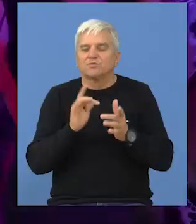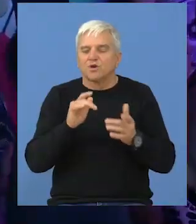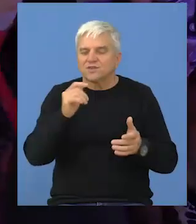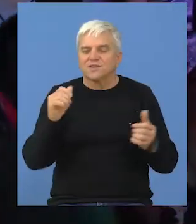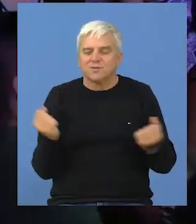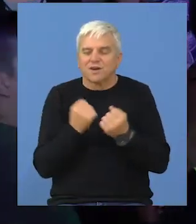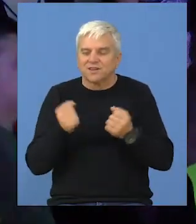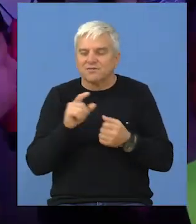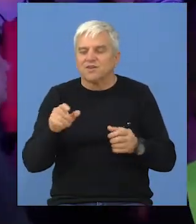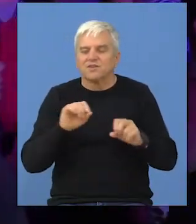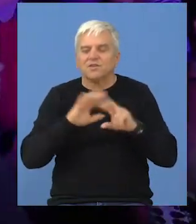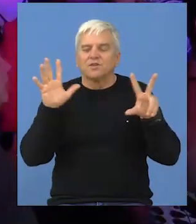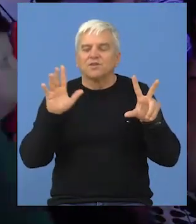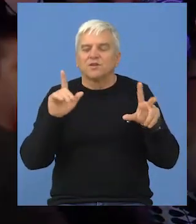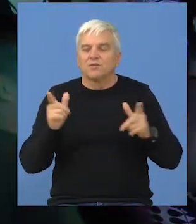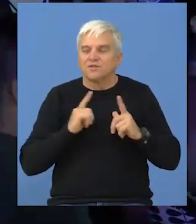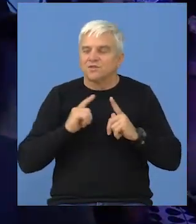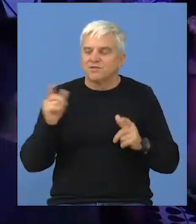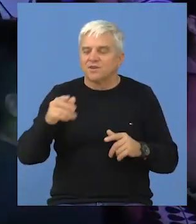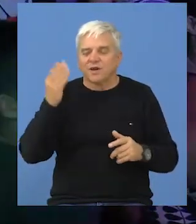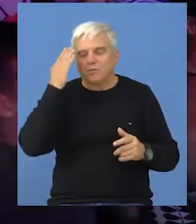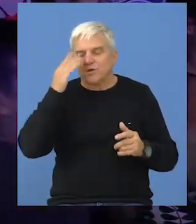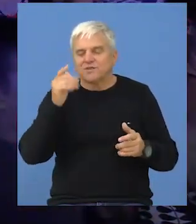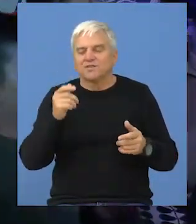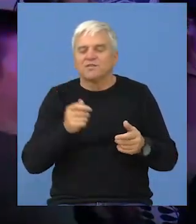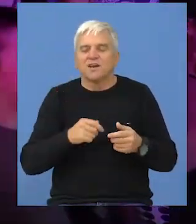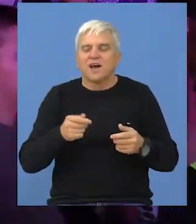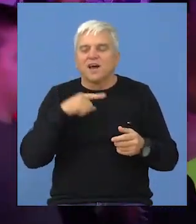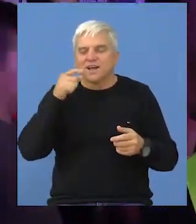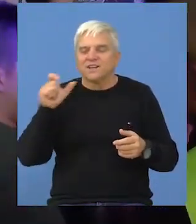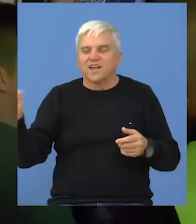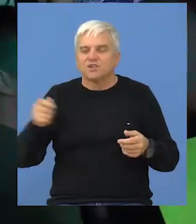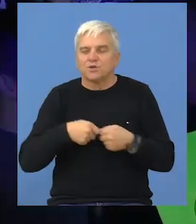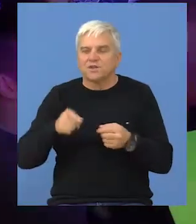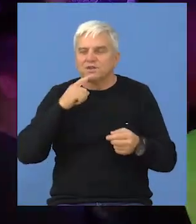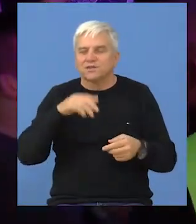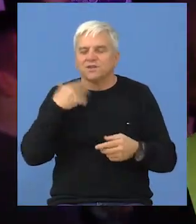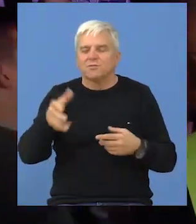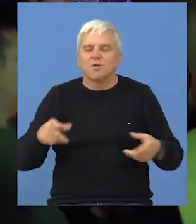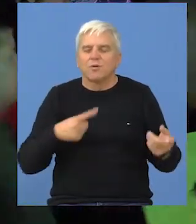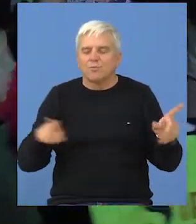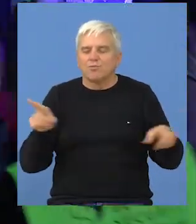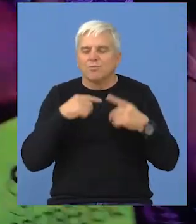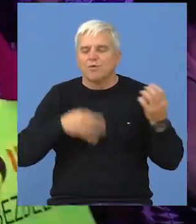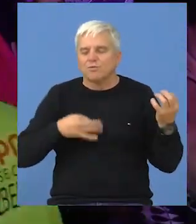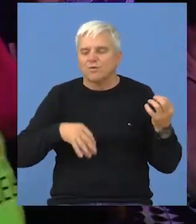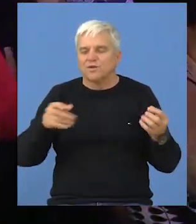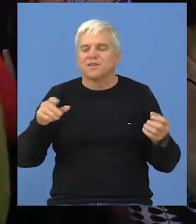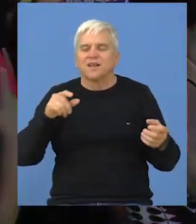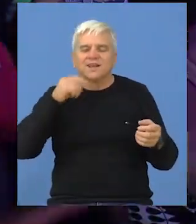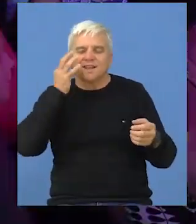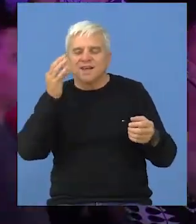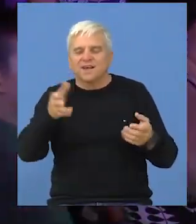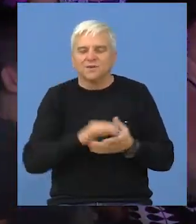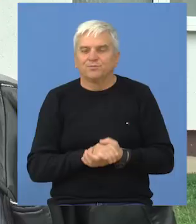sportskim disciplinama. Od 18.00 se očekuje pozdravna reč organizatora, nakon čega sledi zabavno muzički program